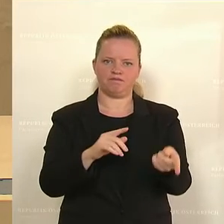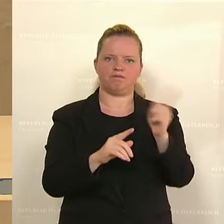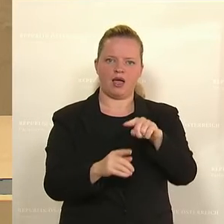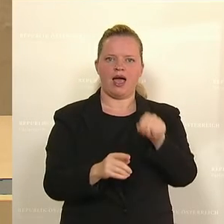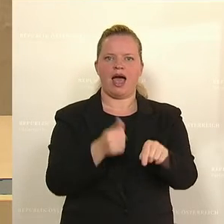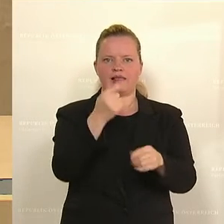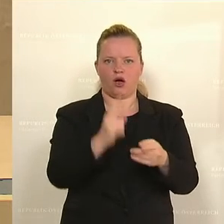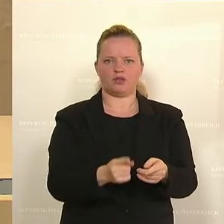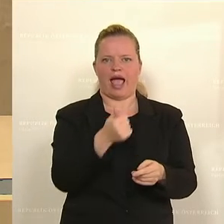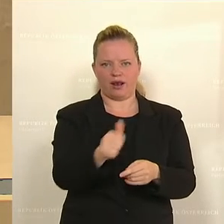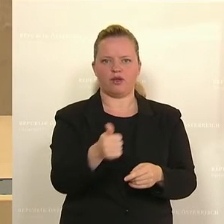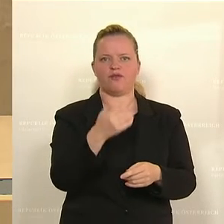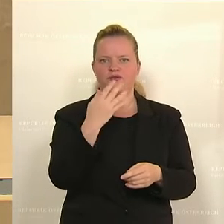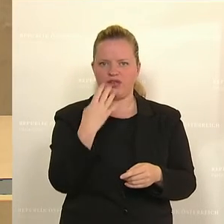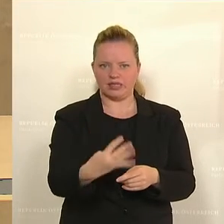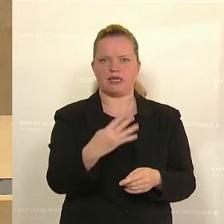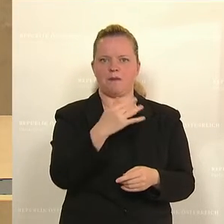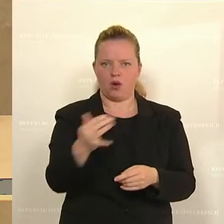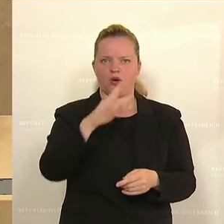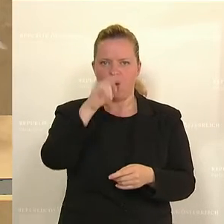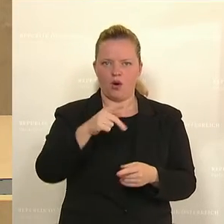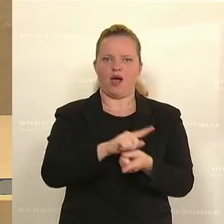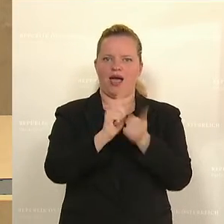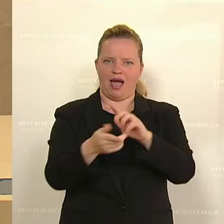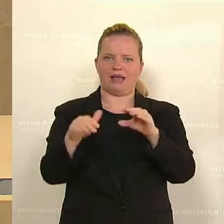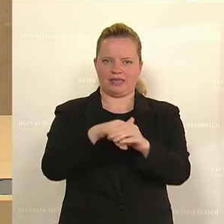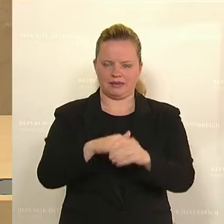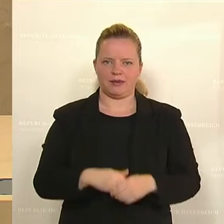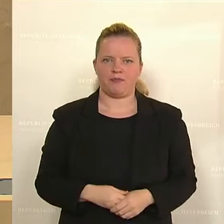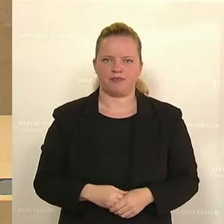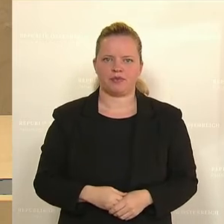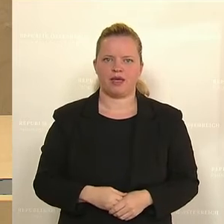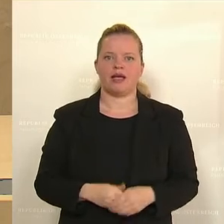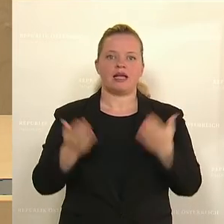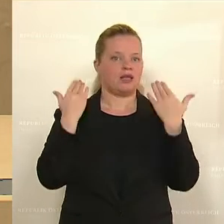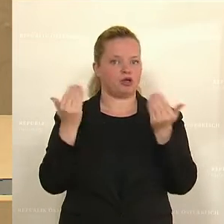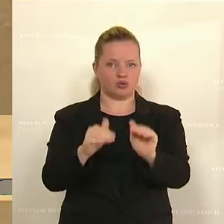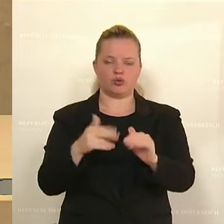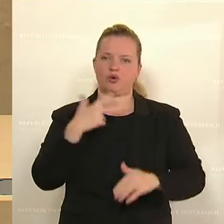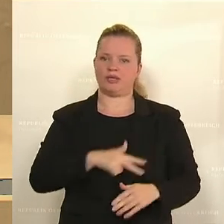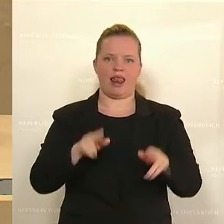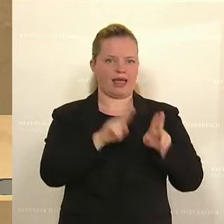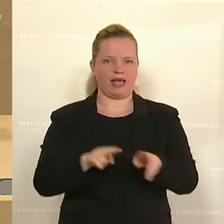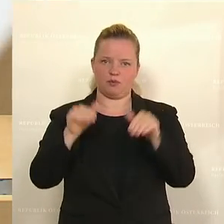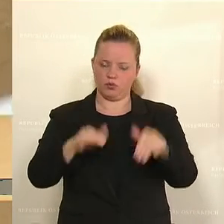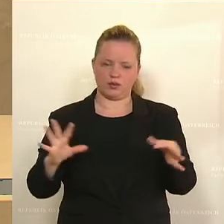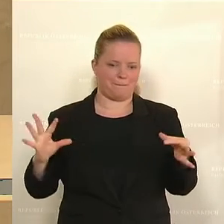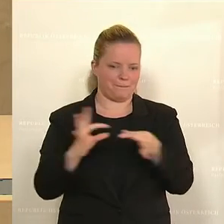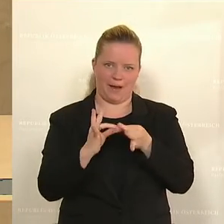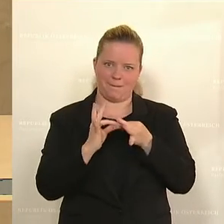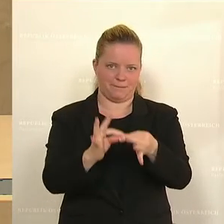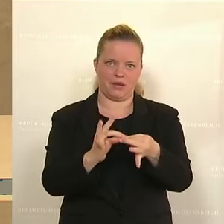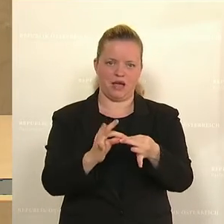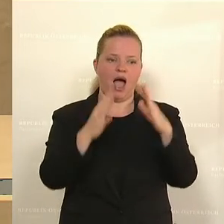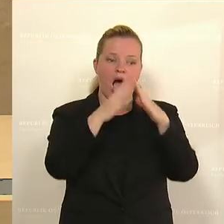1.140 Millionen Euro ersetzt. Klimaschutz und soziale Gerechtigkeit müssen Hand in Hand gehen. Sichern Sie den Haushalten die